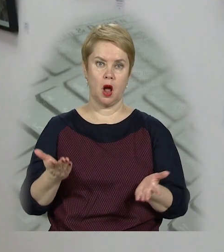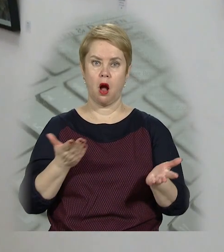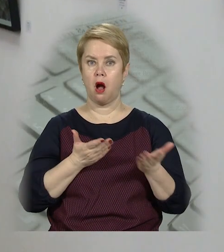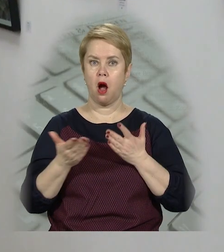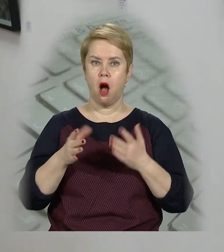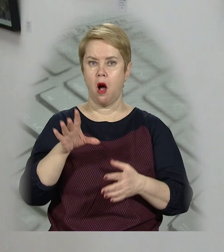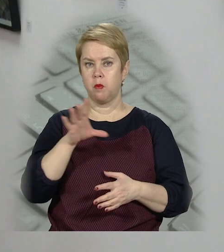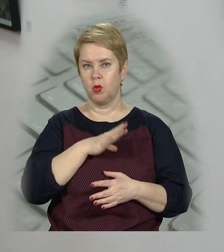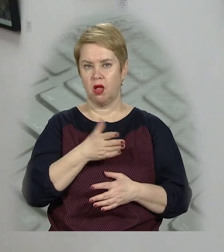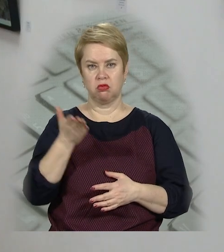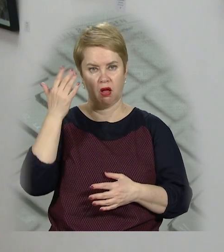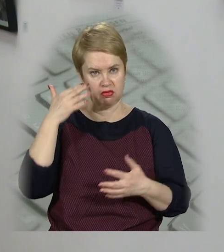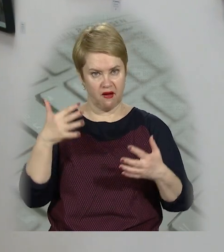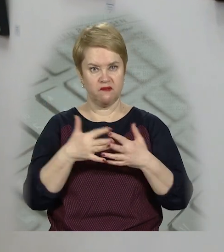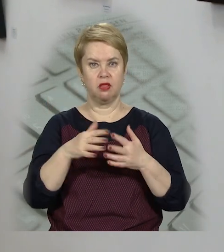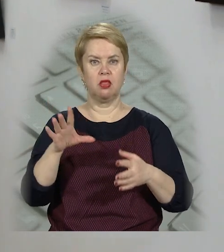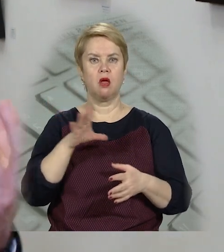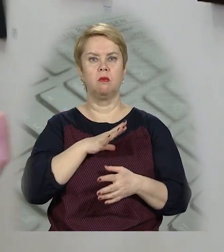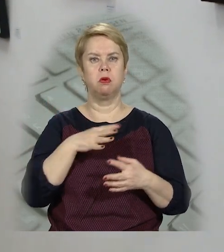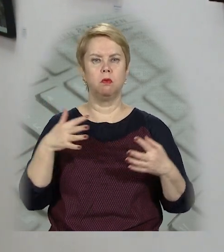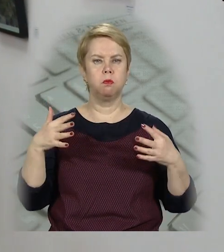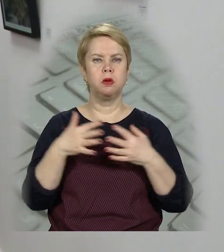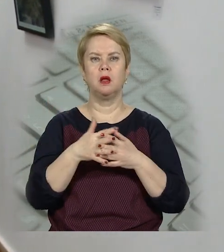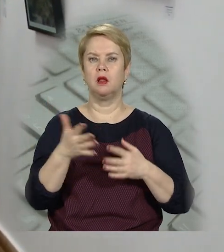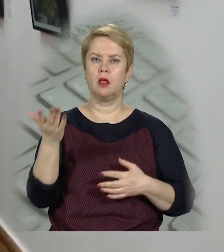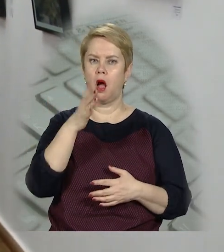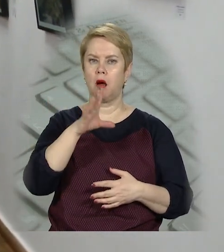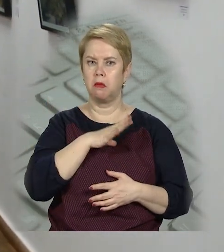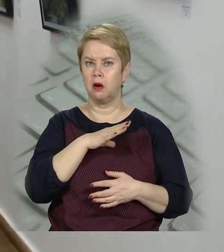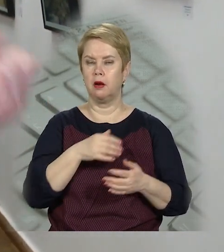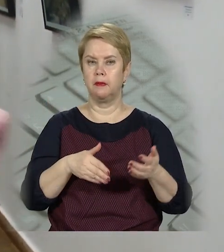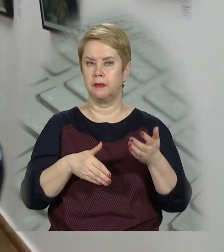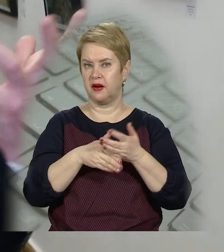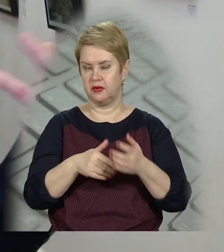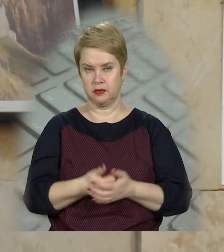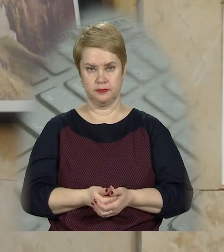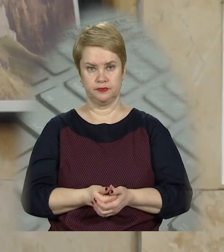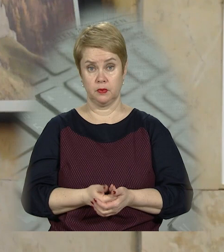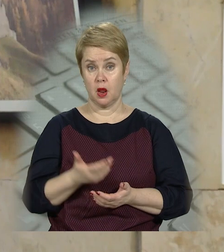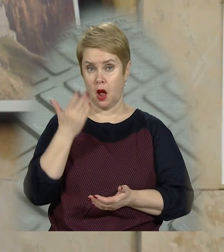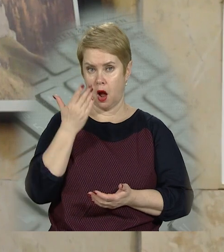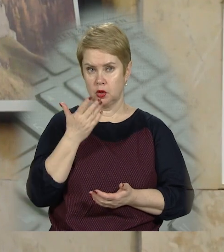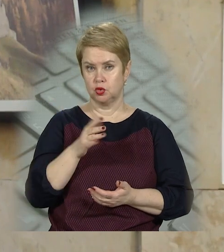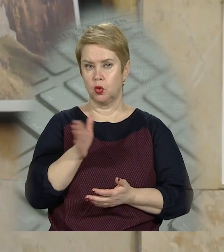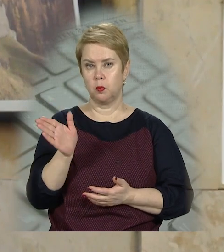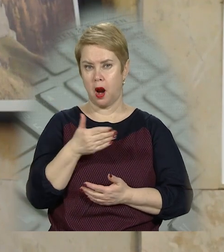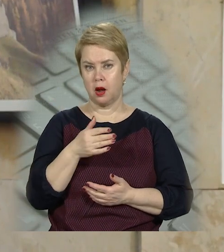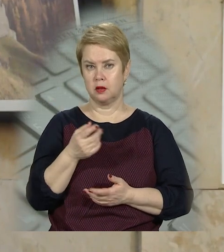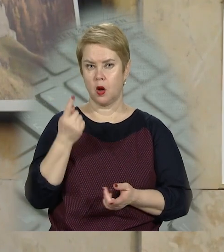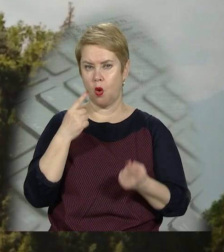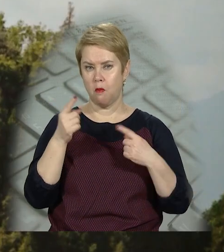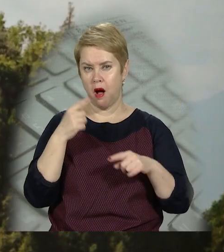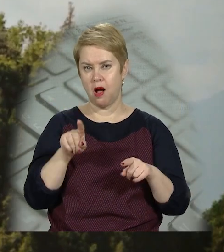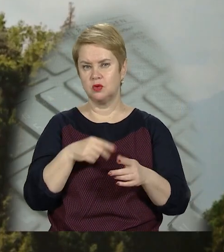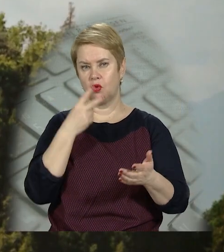Яка була тоді війна, яким був бій, які привиди? Якщо прибирати романтику з цієї